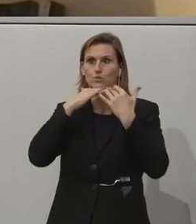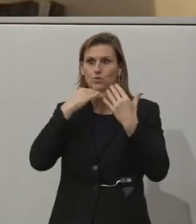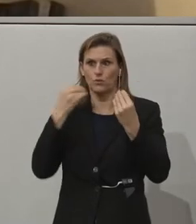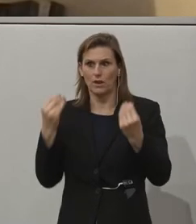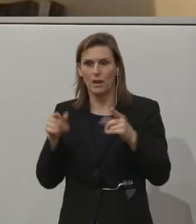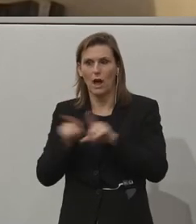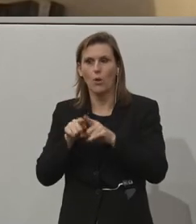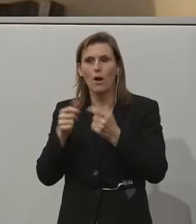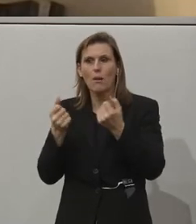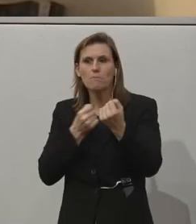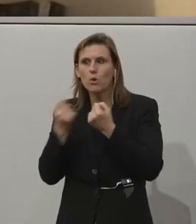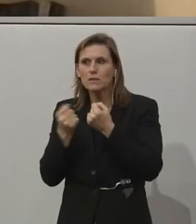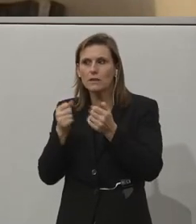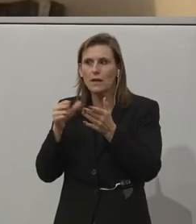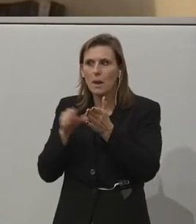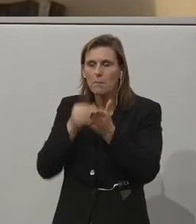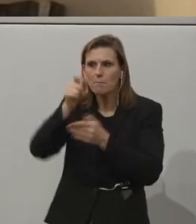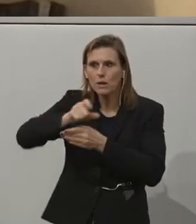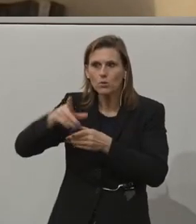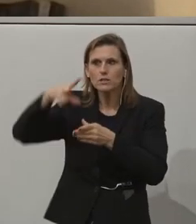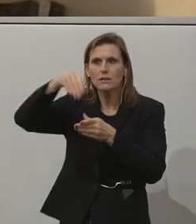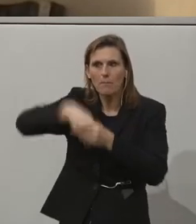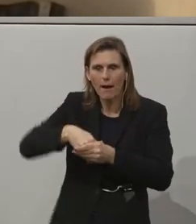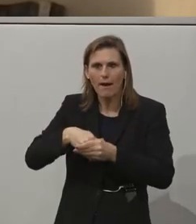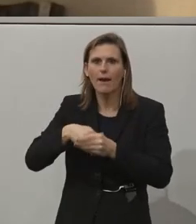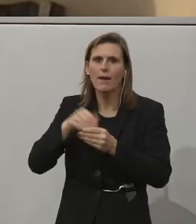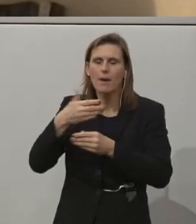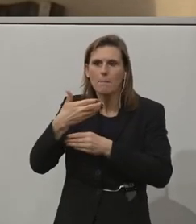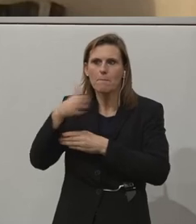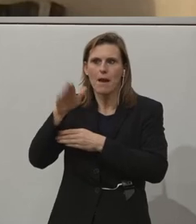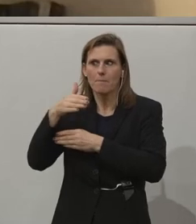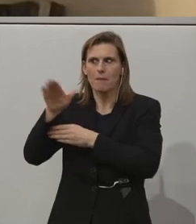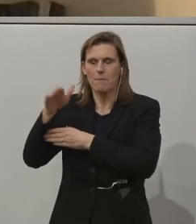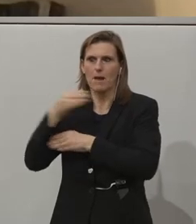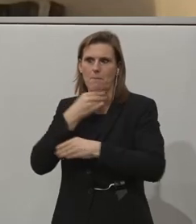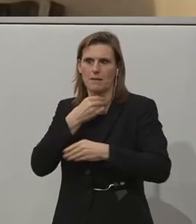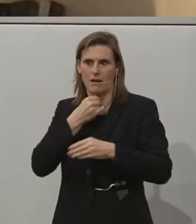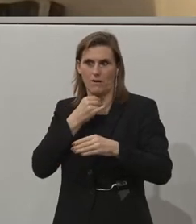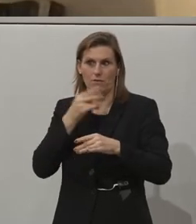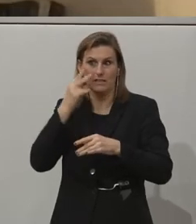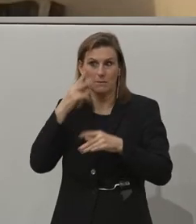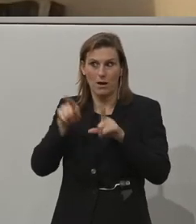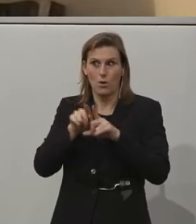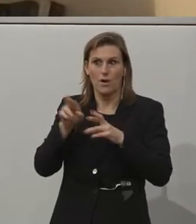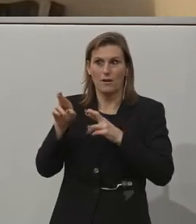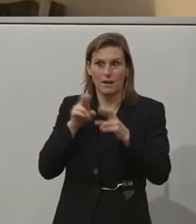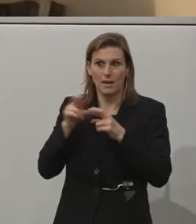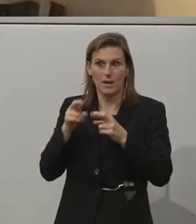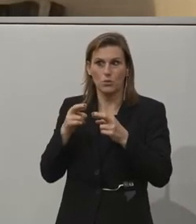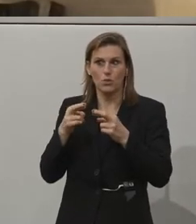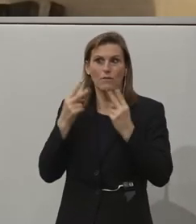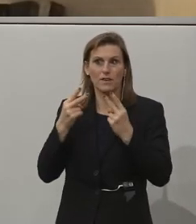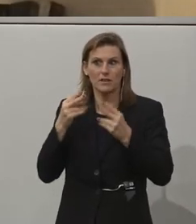federal government is leading is a real asset in Canada, and partly why innovation in this field has been possible here.